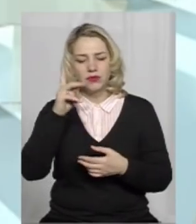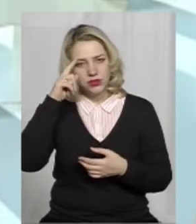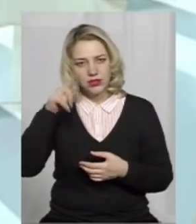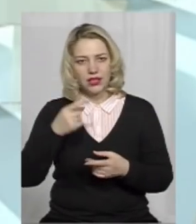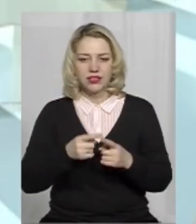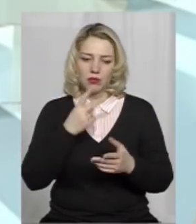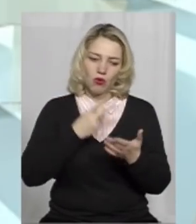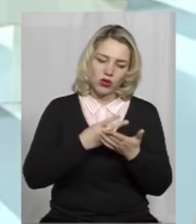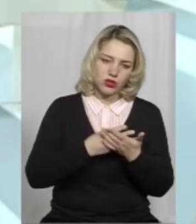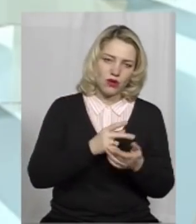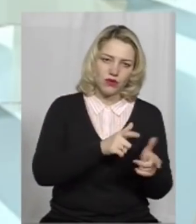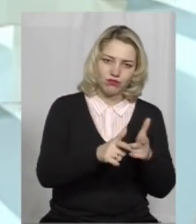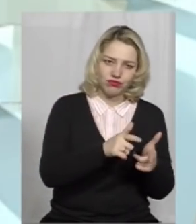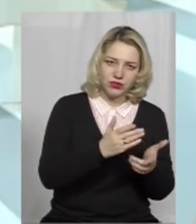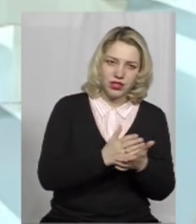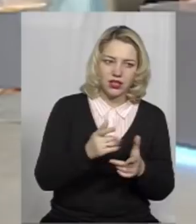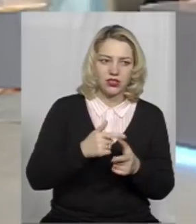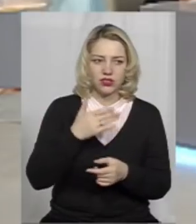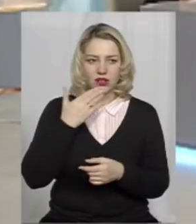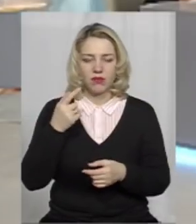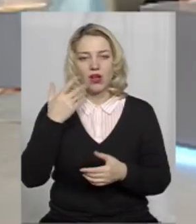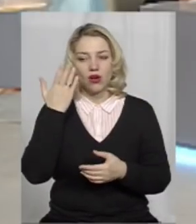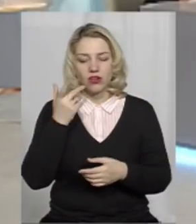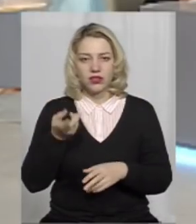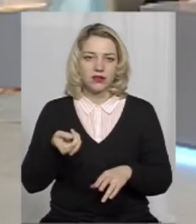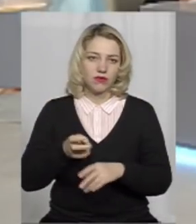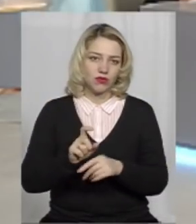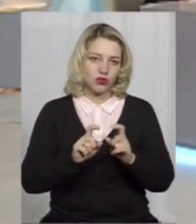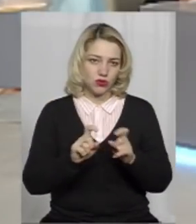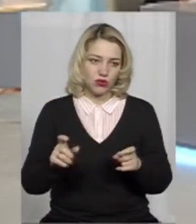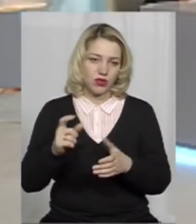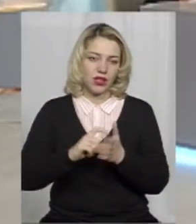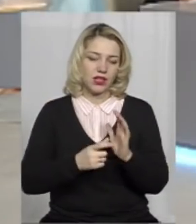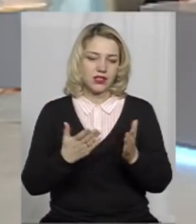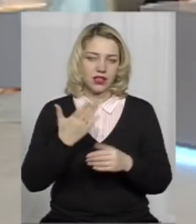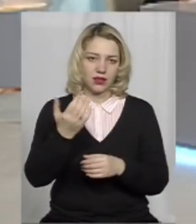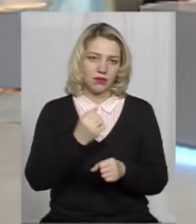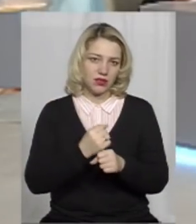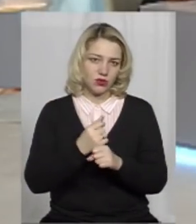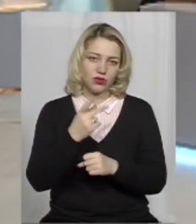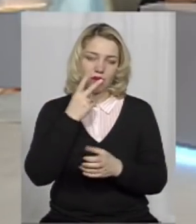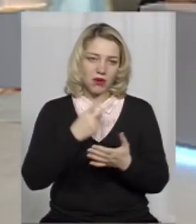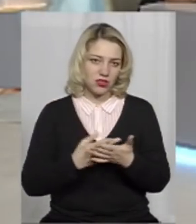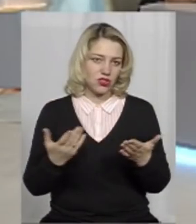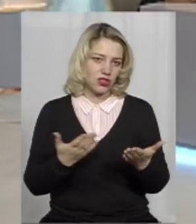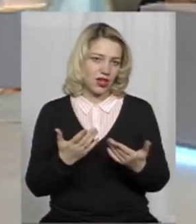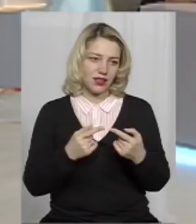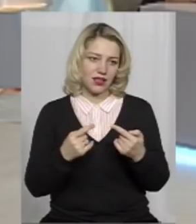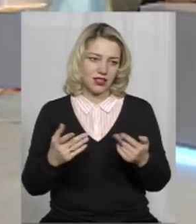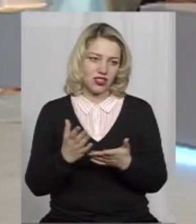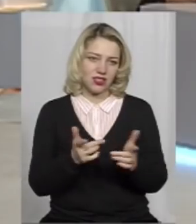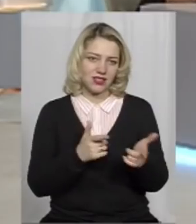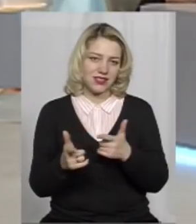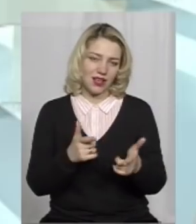знати, що це не показовий? Ви знаєте, коли переступаєш поріг школи, класу, з яким ти працюєш, ти бачиш, які речі є